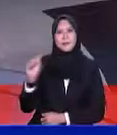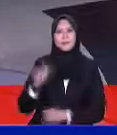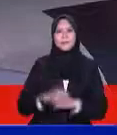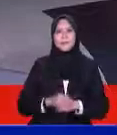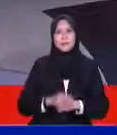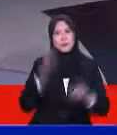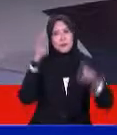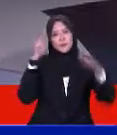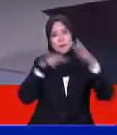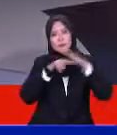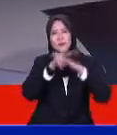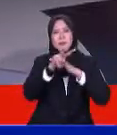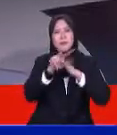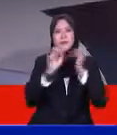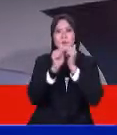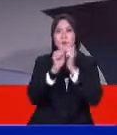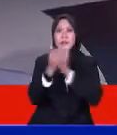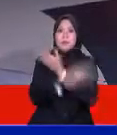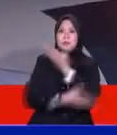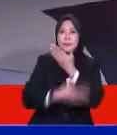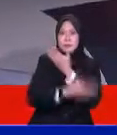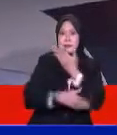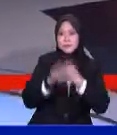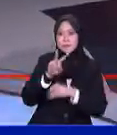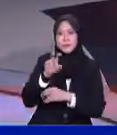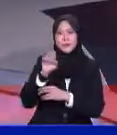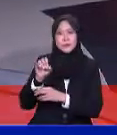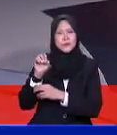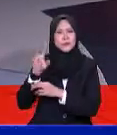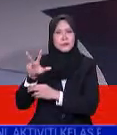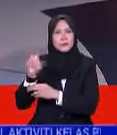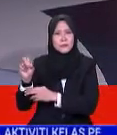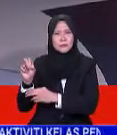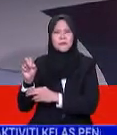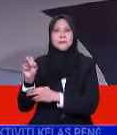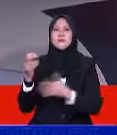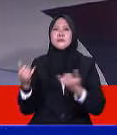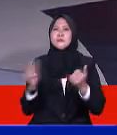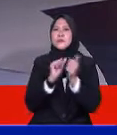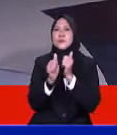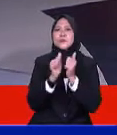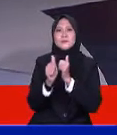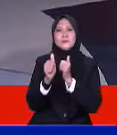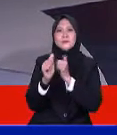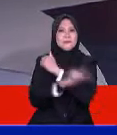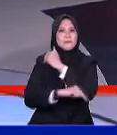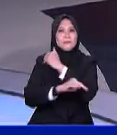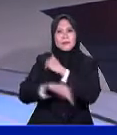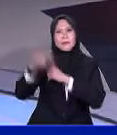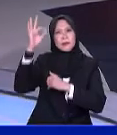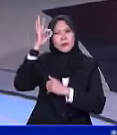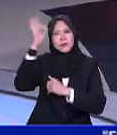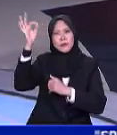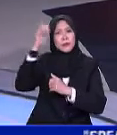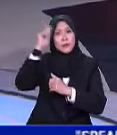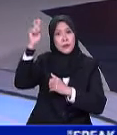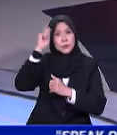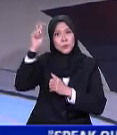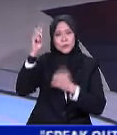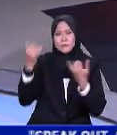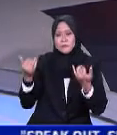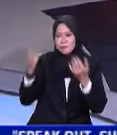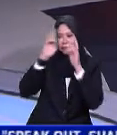Visi Sukan Negara VSN 2030, pemegang-pemegang taruh Sukan Negeri Terengganu teruja diberi penghormatan